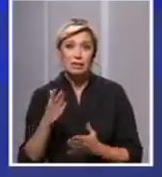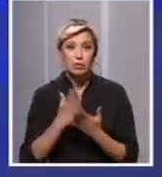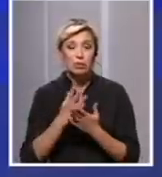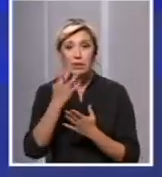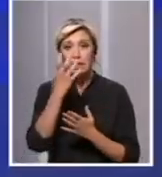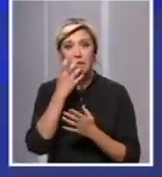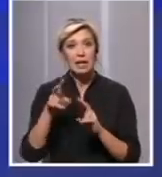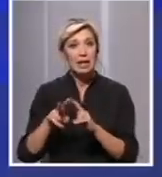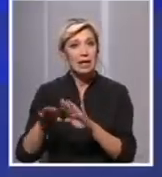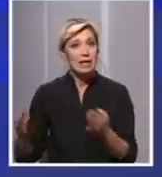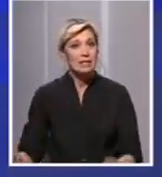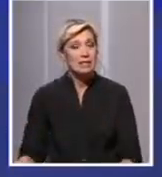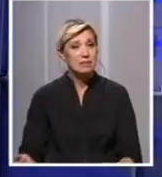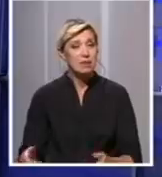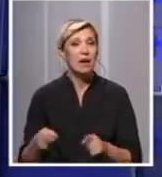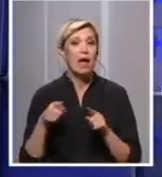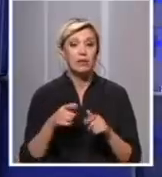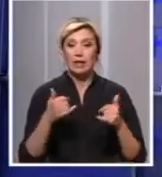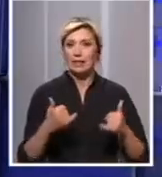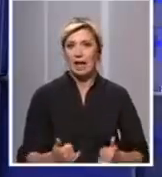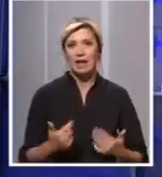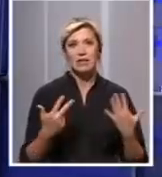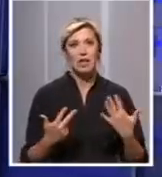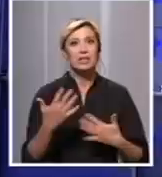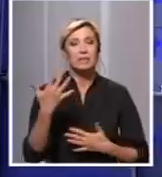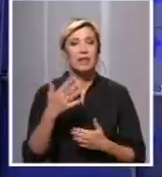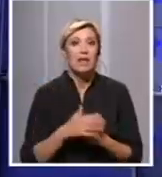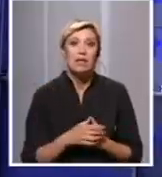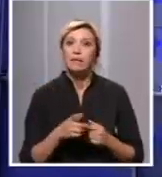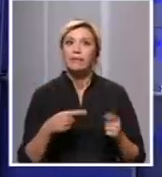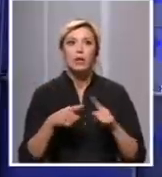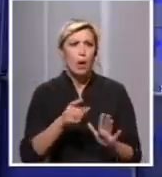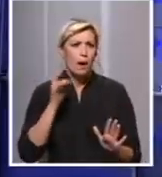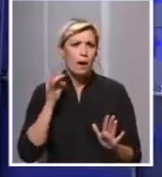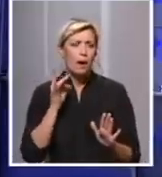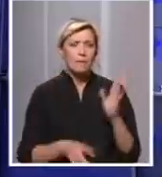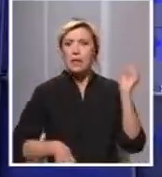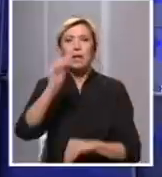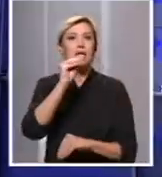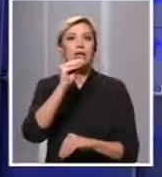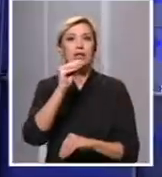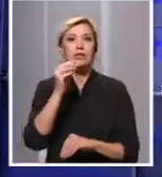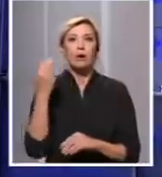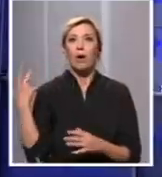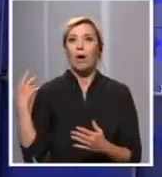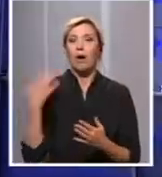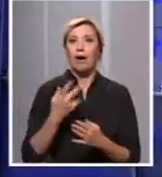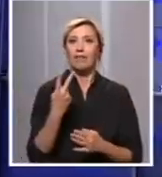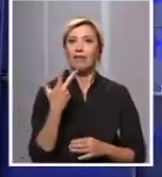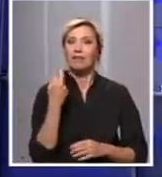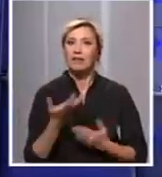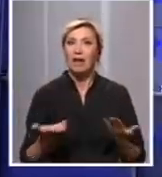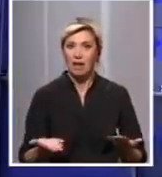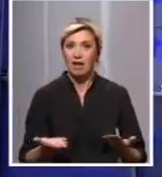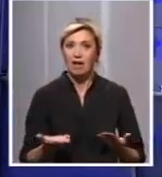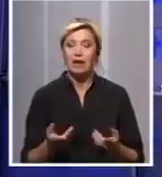respiratoru. Da, danas ih je 85, ali ako ti to nagli skok pre dva dana ili tri dana kad uporedimo? Jeste, znači i onaj